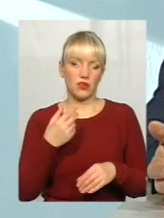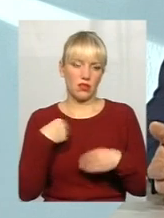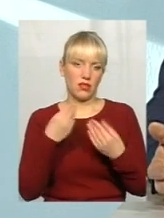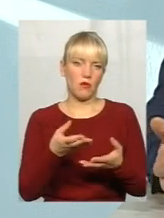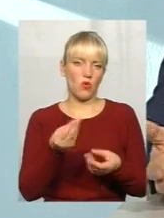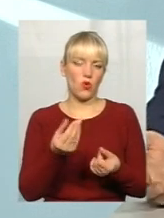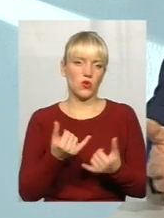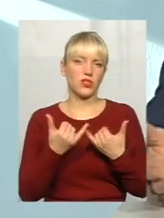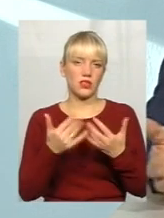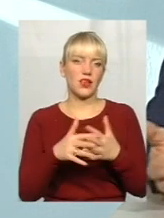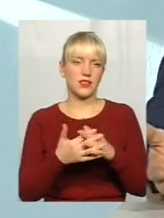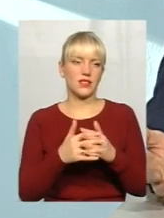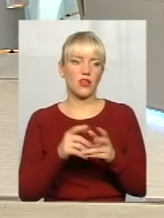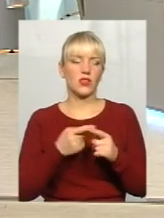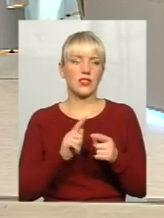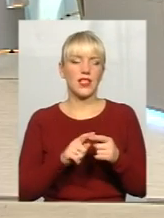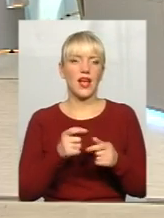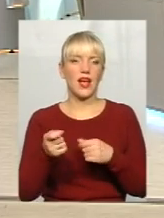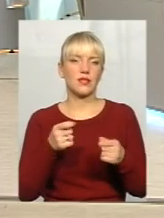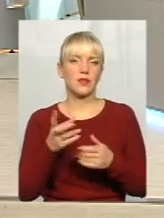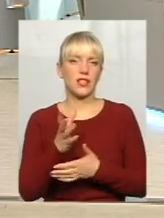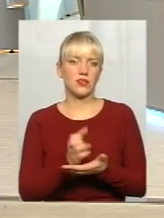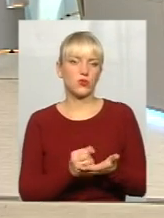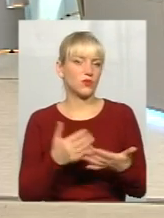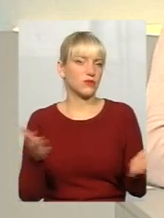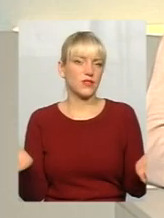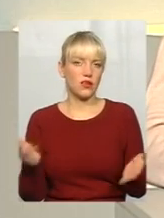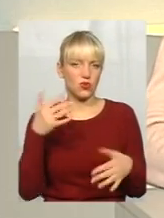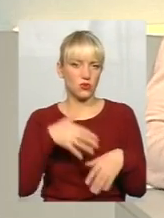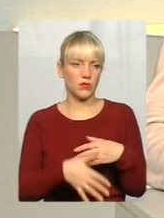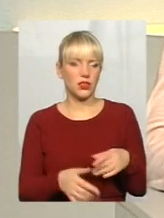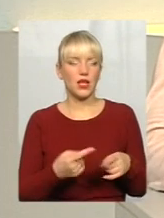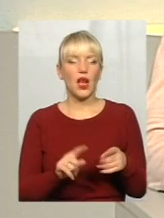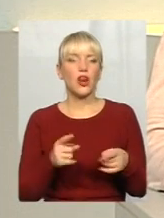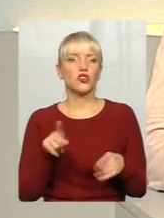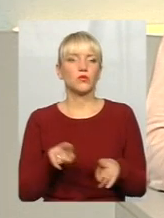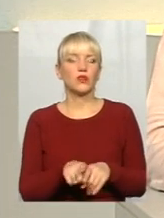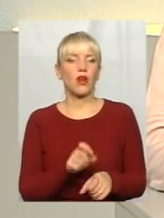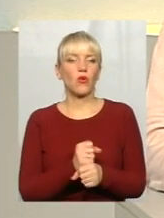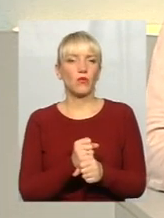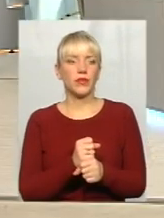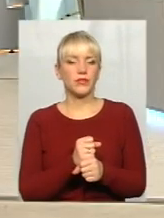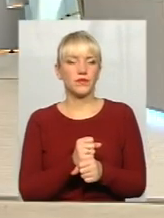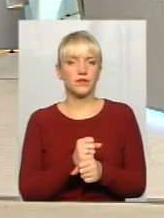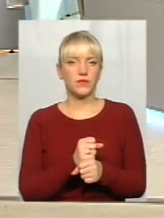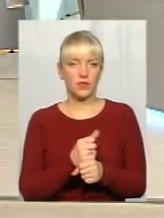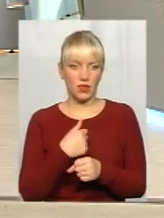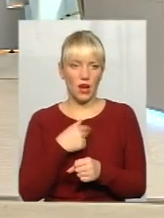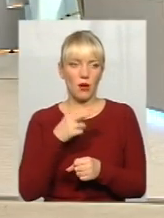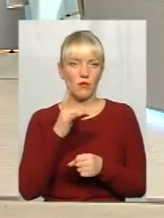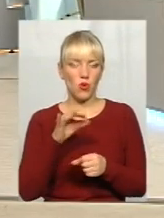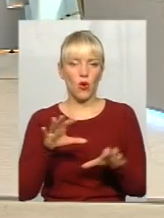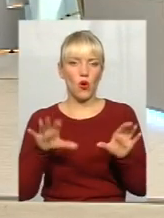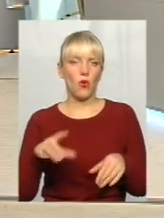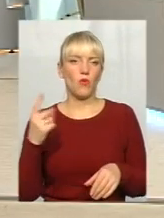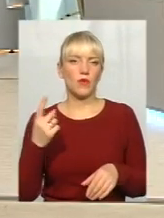і все. Адмінресурс, приймай адмінресурс. Розумієте? Тому, а чого він так робить? Я вже про губернатора. А